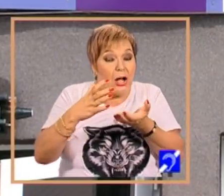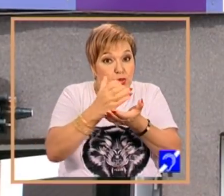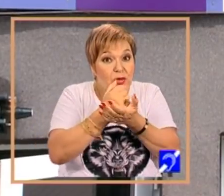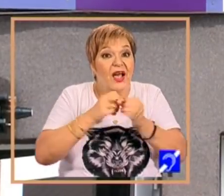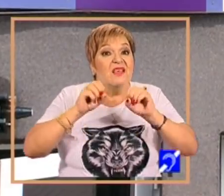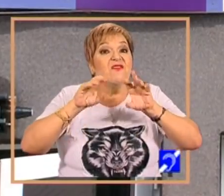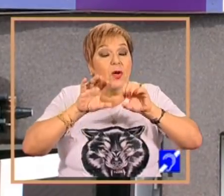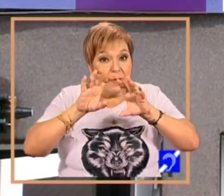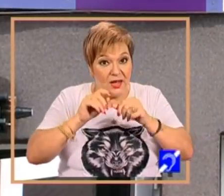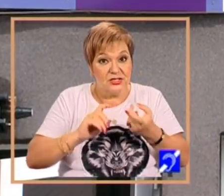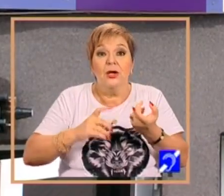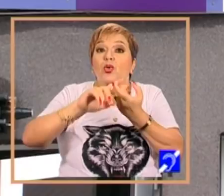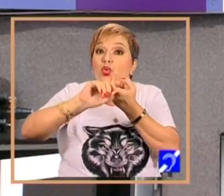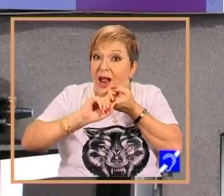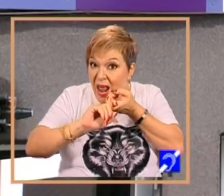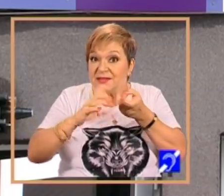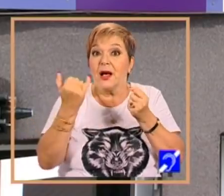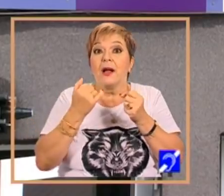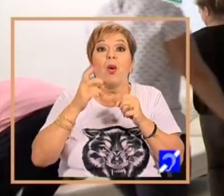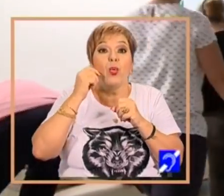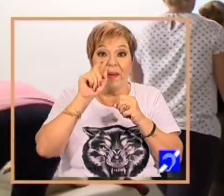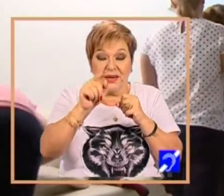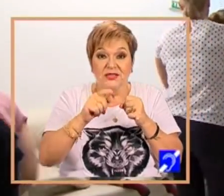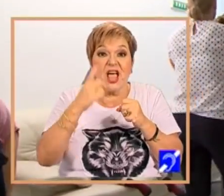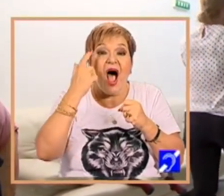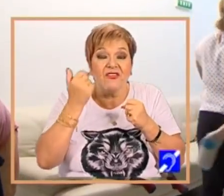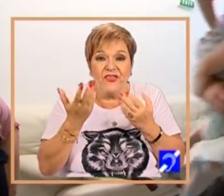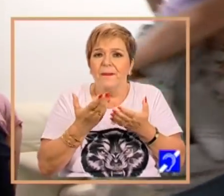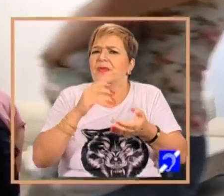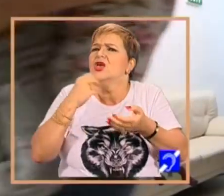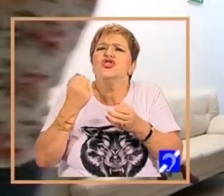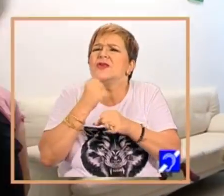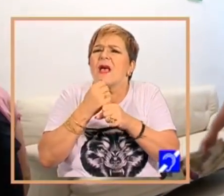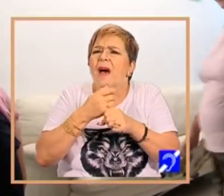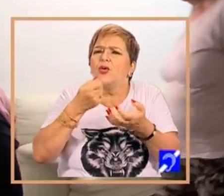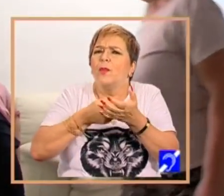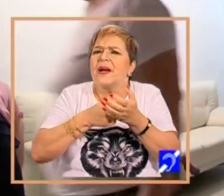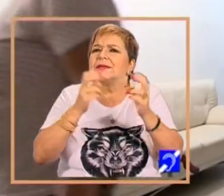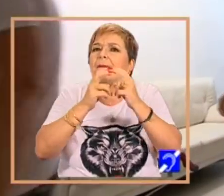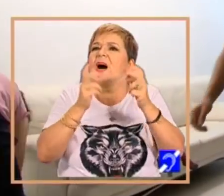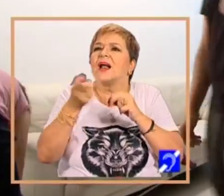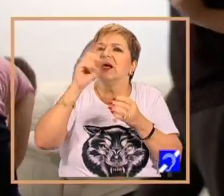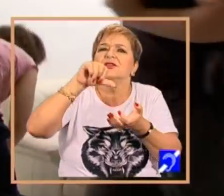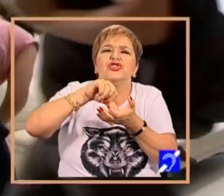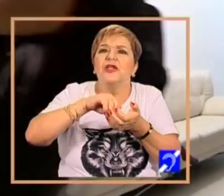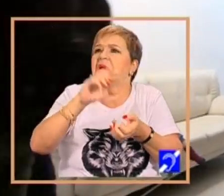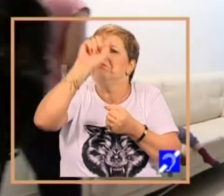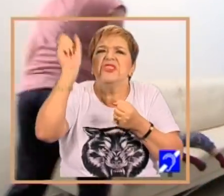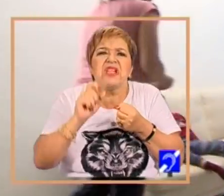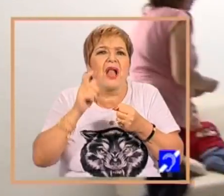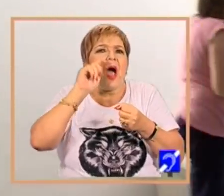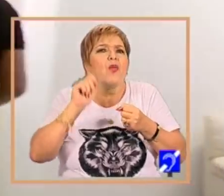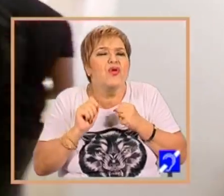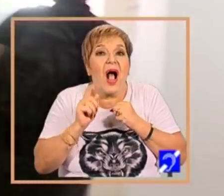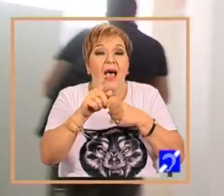relaționarea pe care o avem cu părinții, aflăm ce dotări s-au mai făcut la alte centre similare din Italia, din Ungaria,